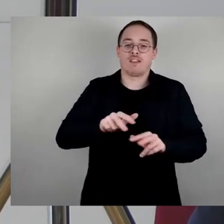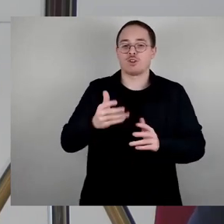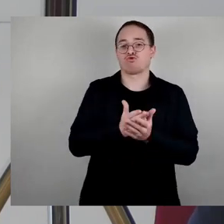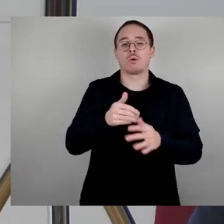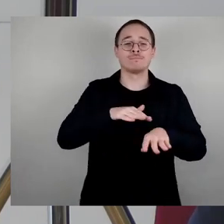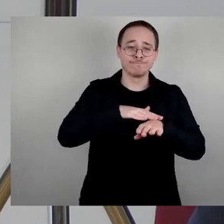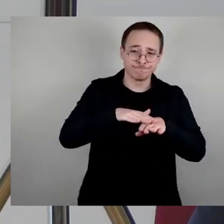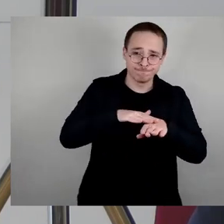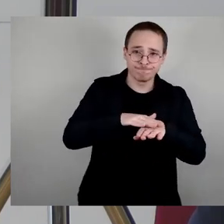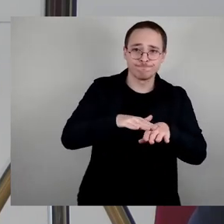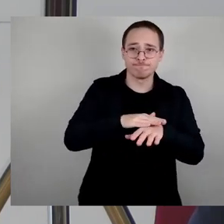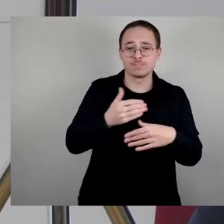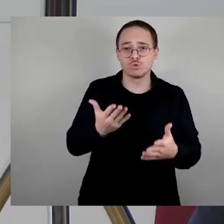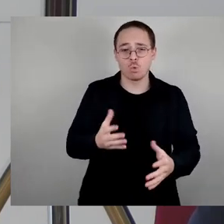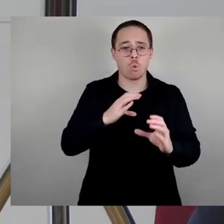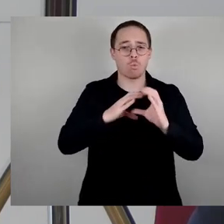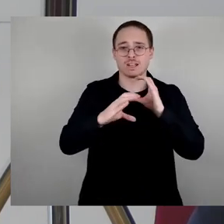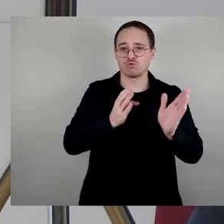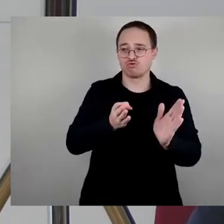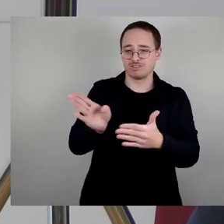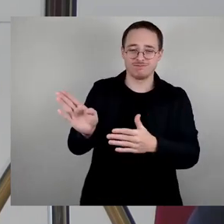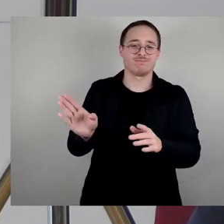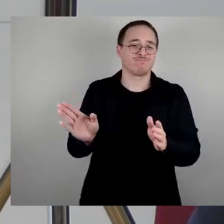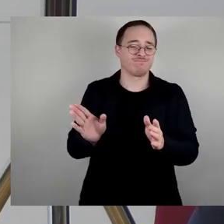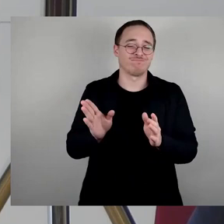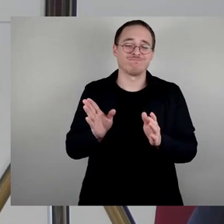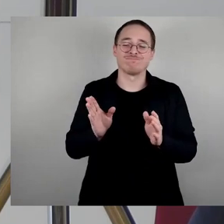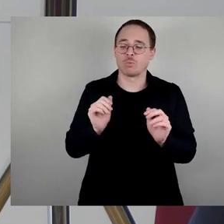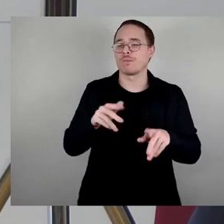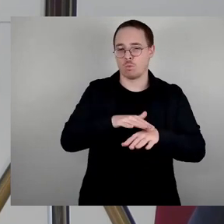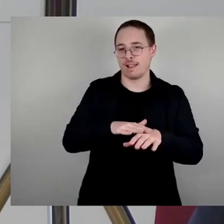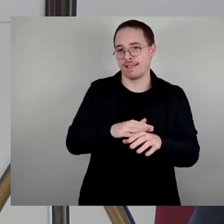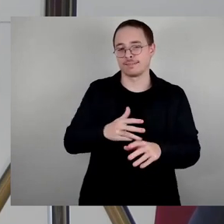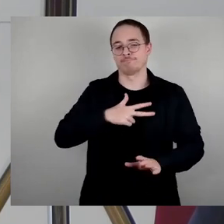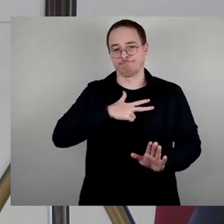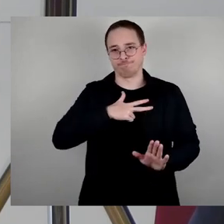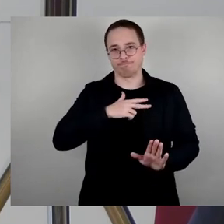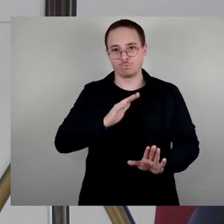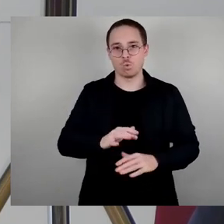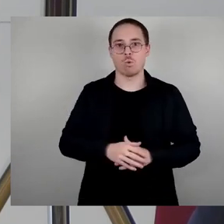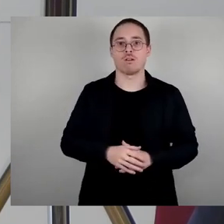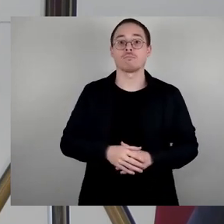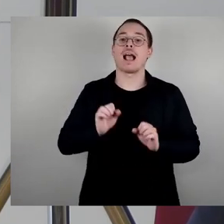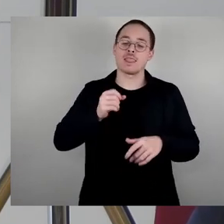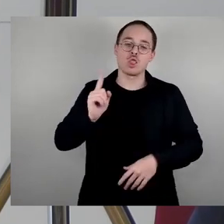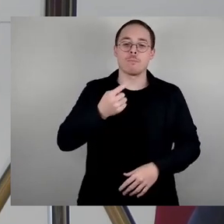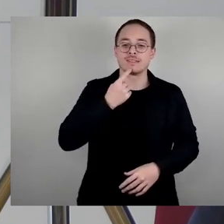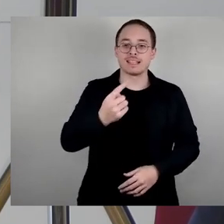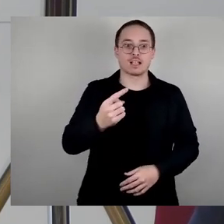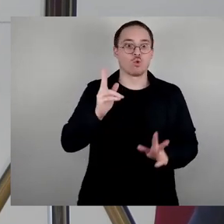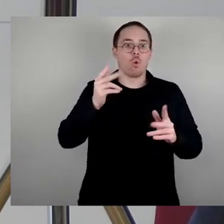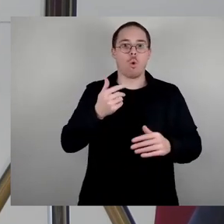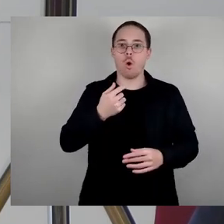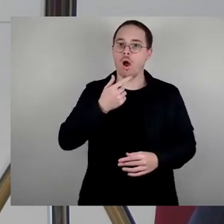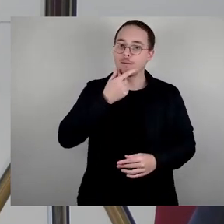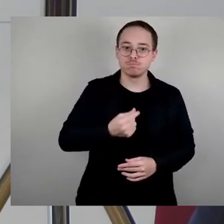Zusammenhang entstanden ist und das kann ich an der Stelle nur noch mal wiederholen, das war keine Absicht. Wir als Spitze